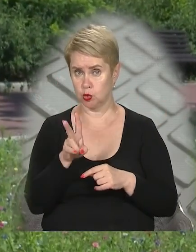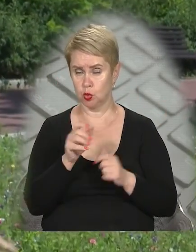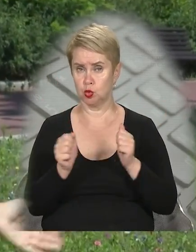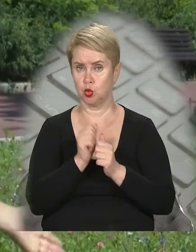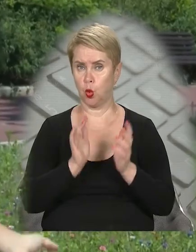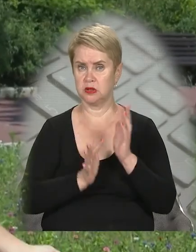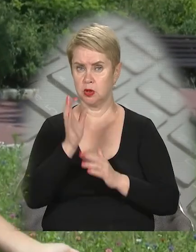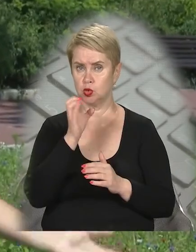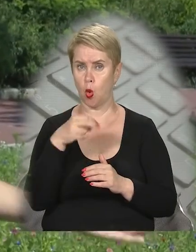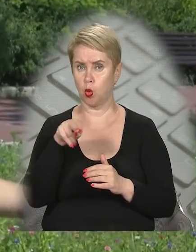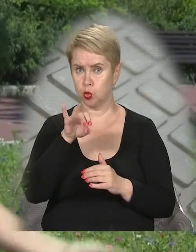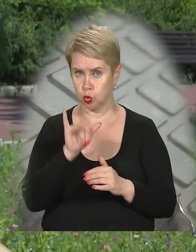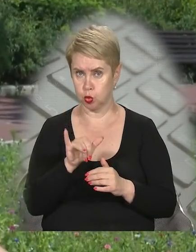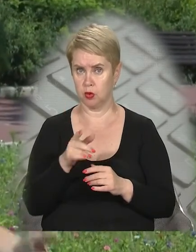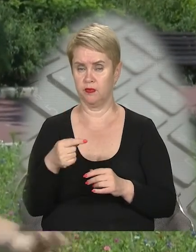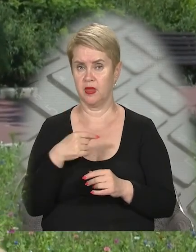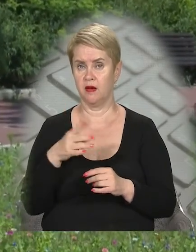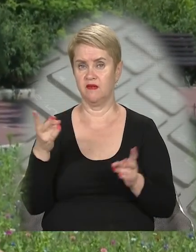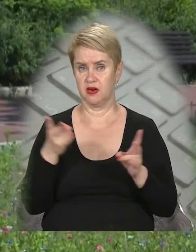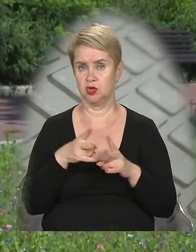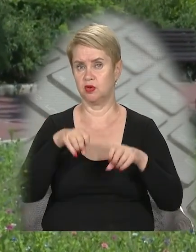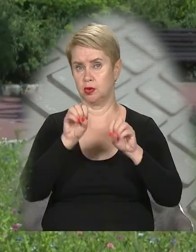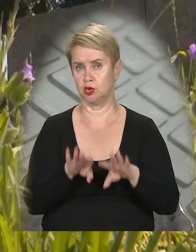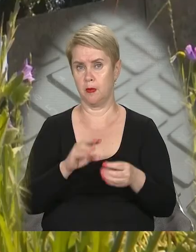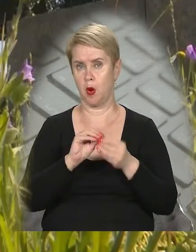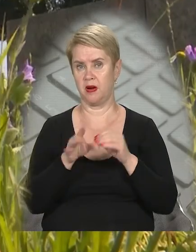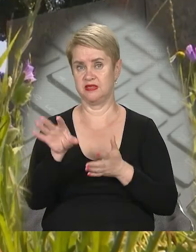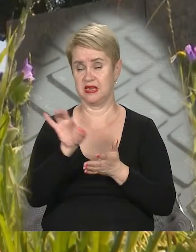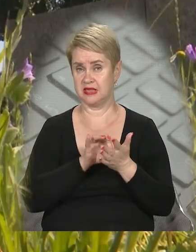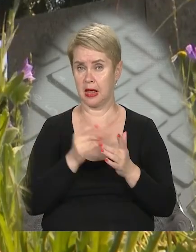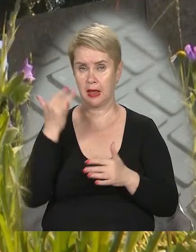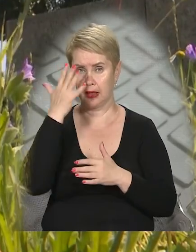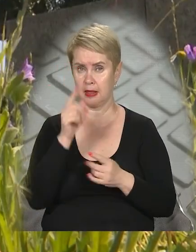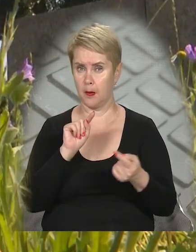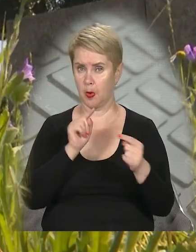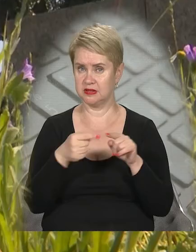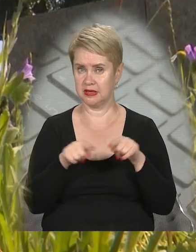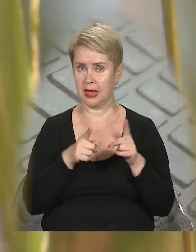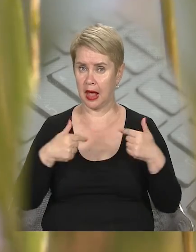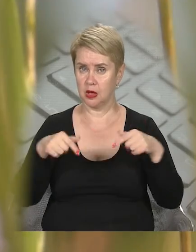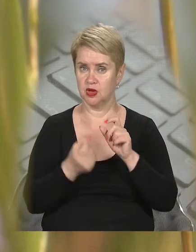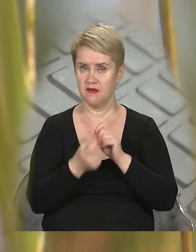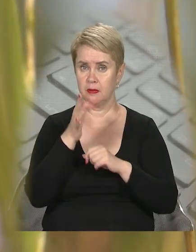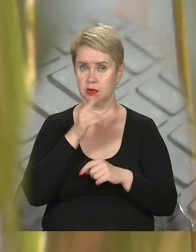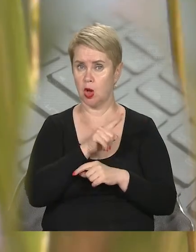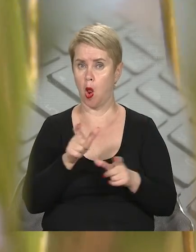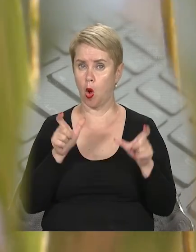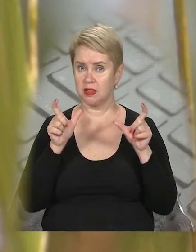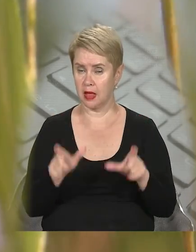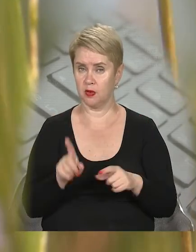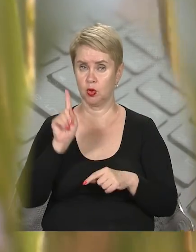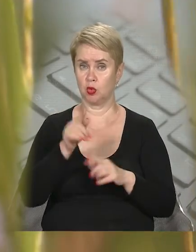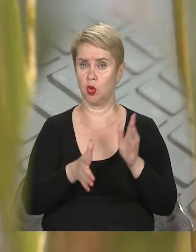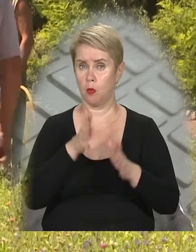сухостійкого сорту нам вирішив всі проблеми одразу. Ідея протестувати такі газони виникла під час локдауну.